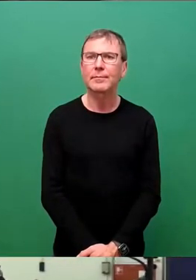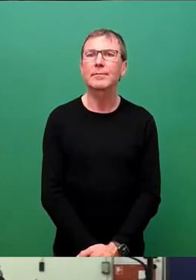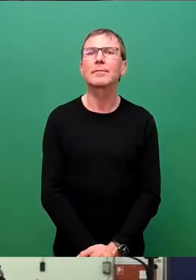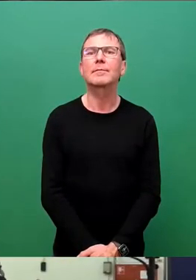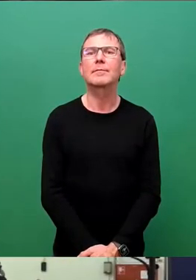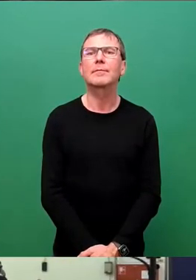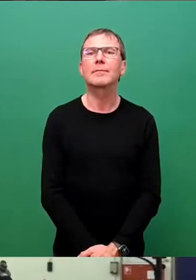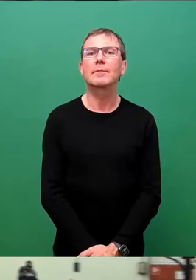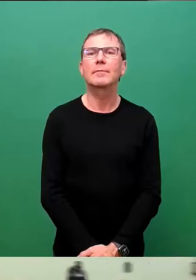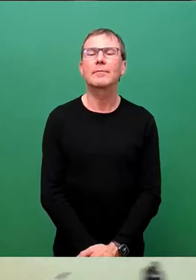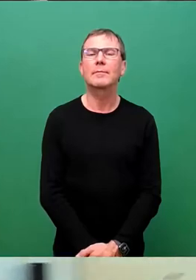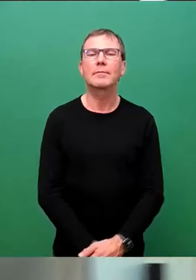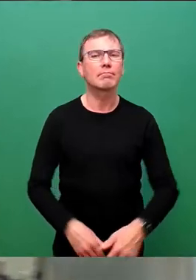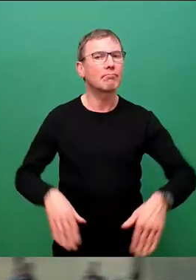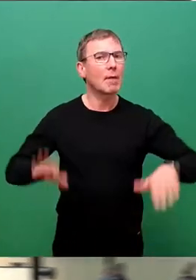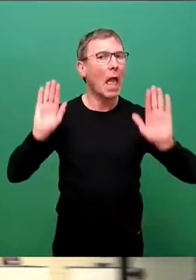Und Stimmenthaltungen?